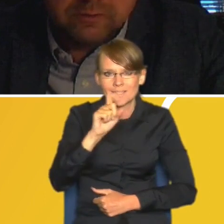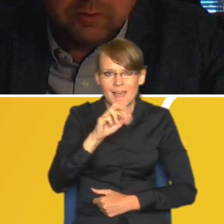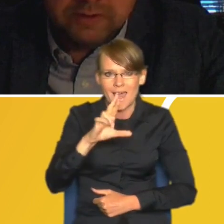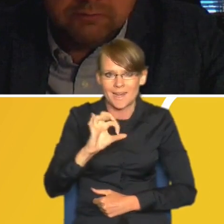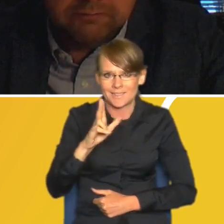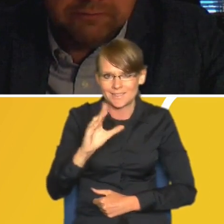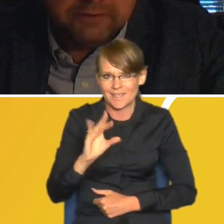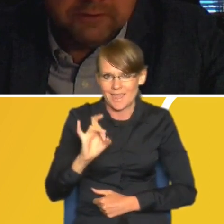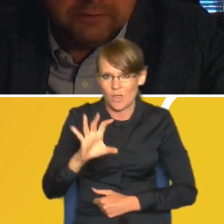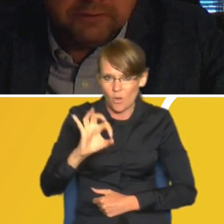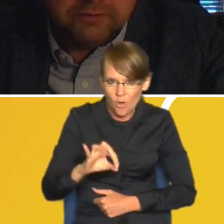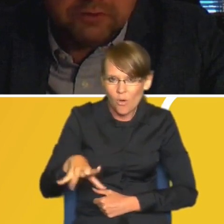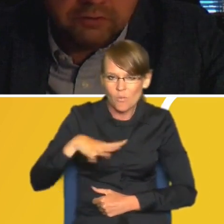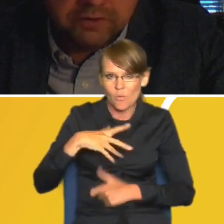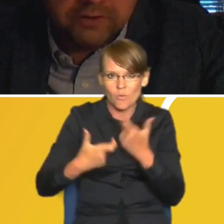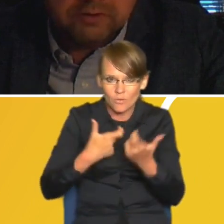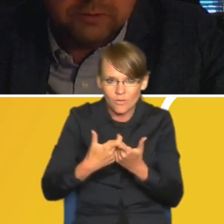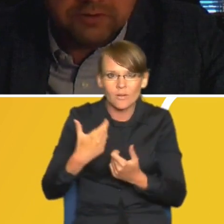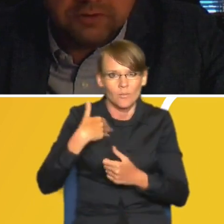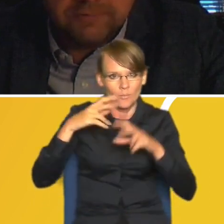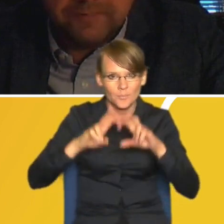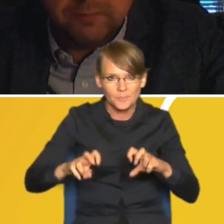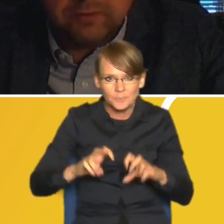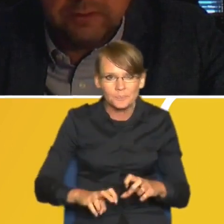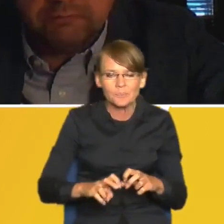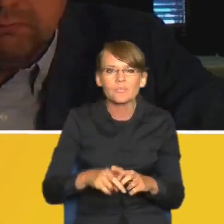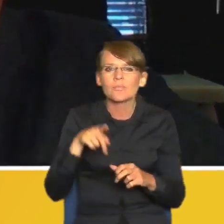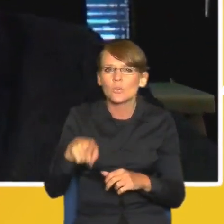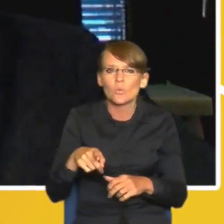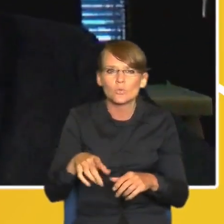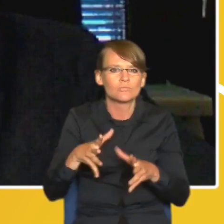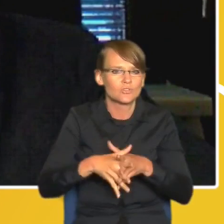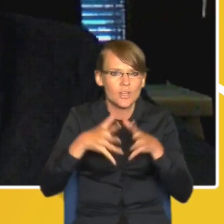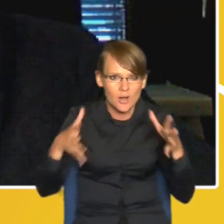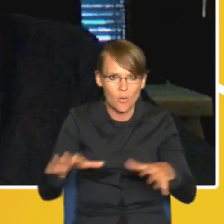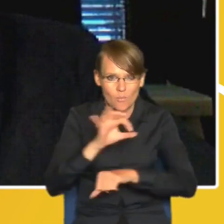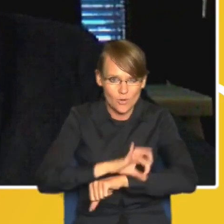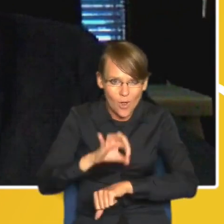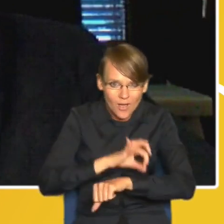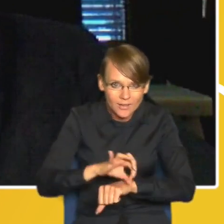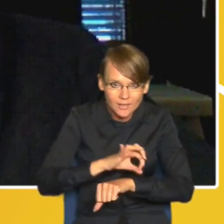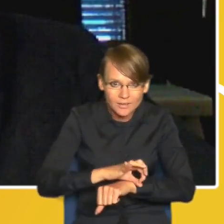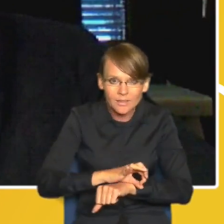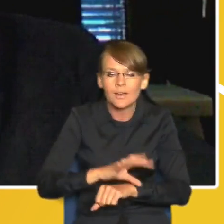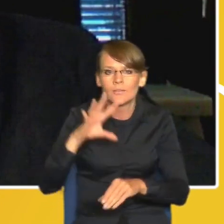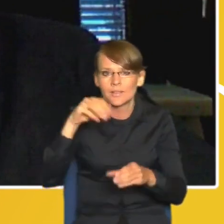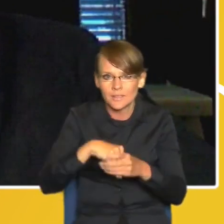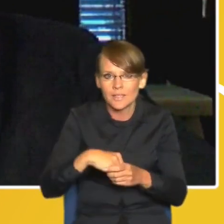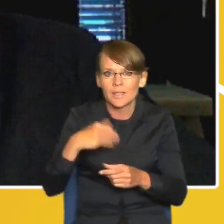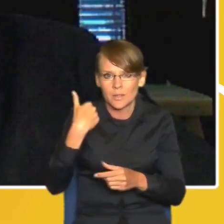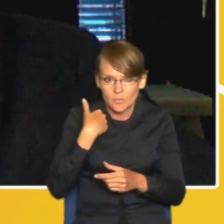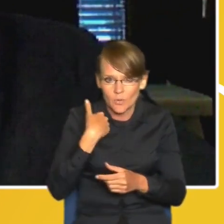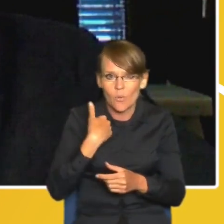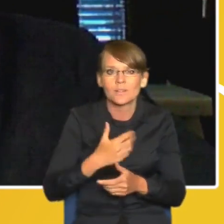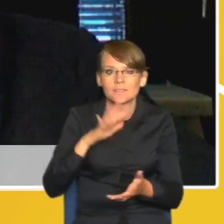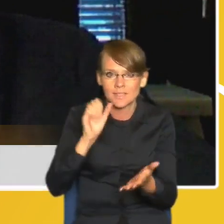jeden z komponentów dość szerokiego przecież projektu, w którym było również zarezerwowane miejsce